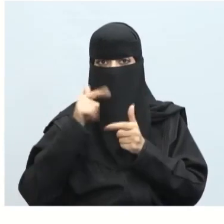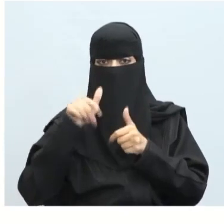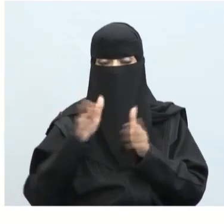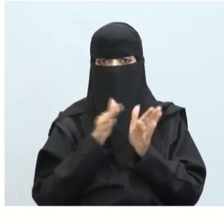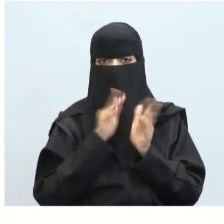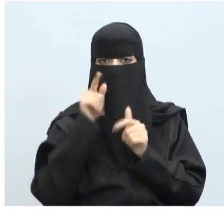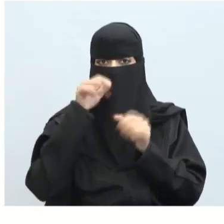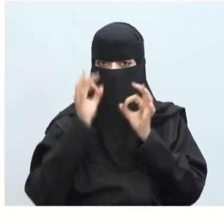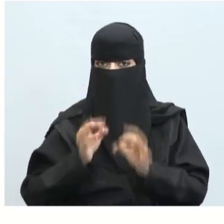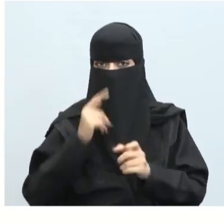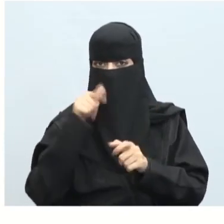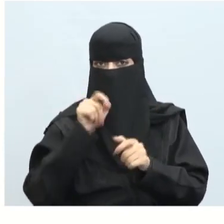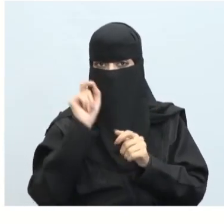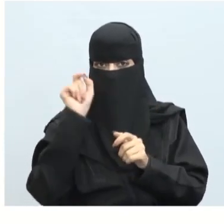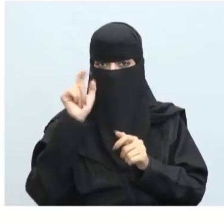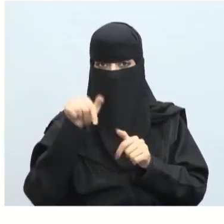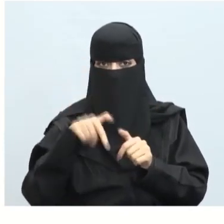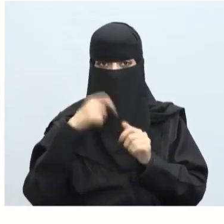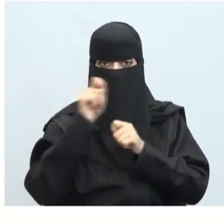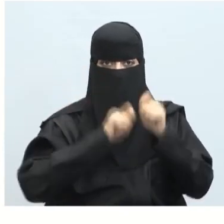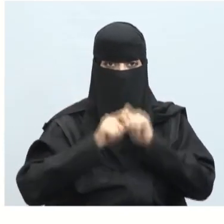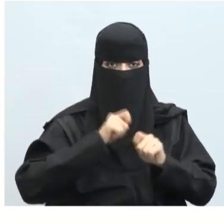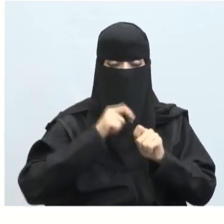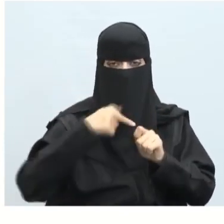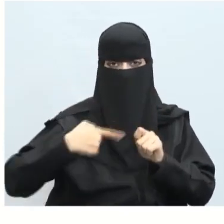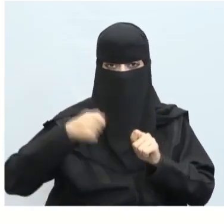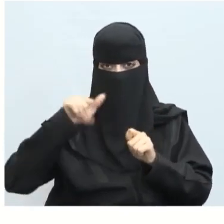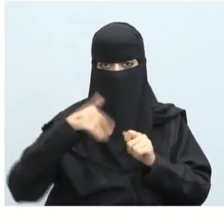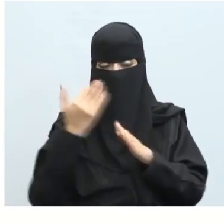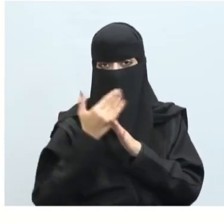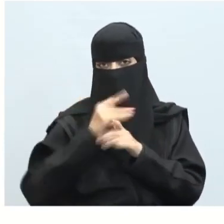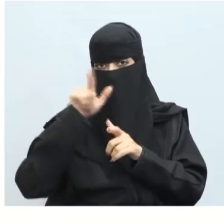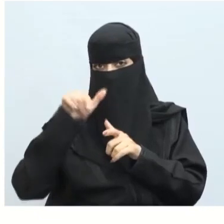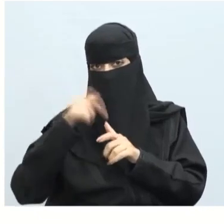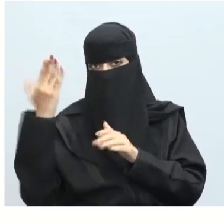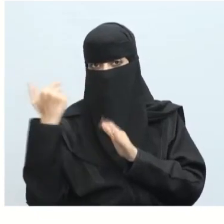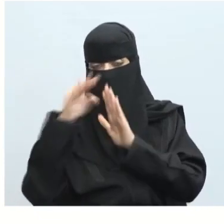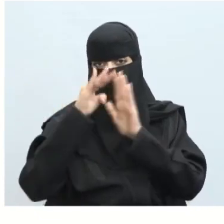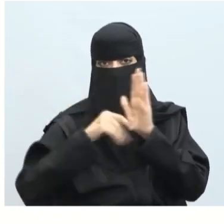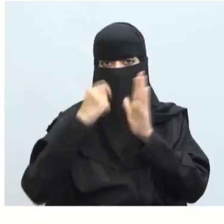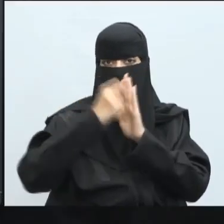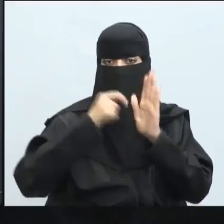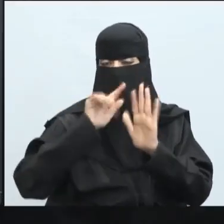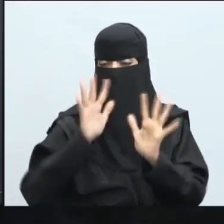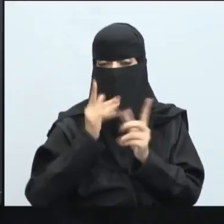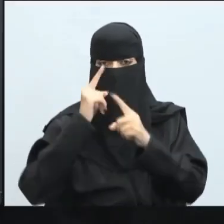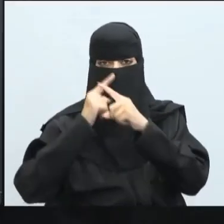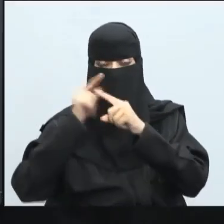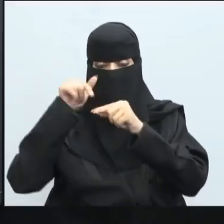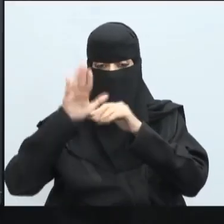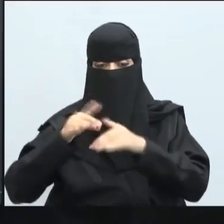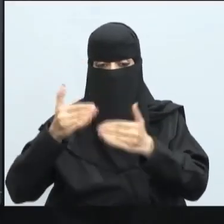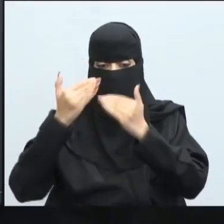كور لابل فنؤكد على النقطة هذه في عملية التسمية لأنها في البرمجة أي خطأ يحدث